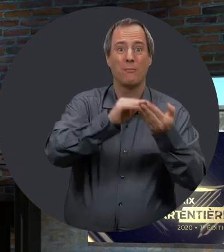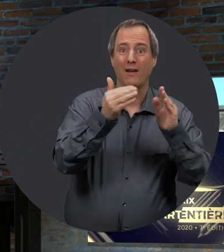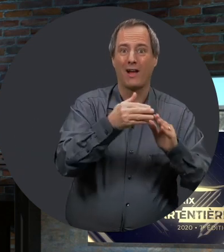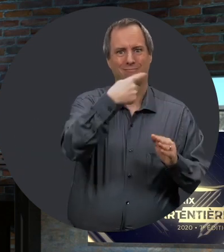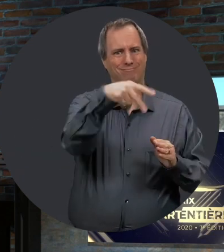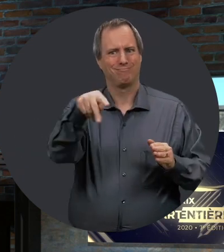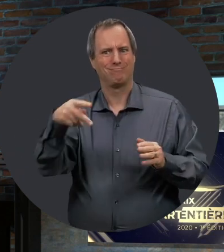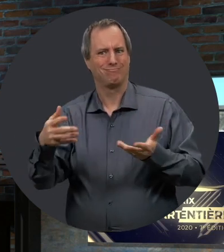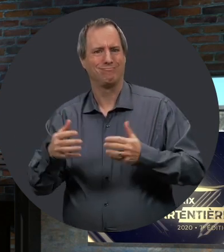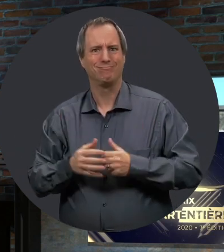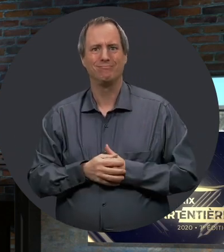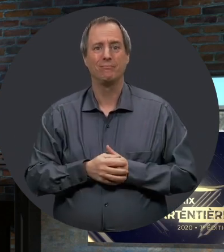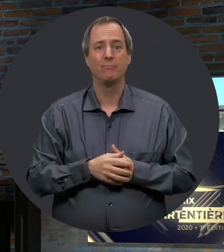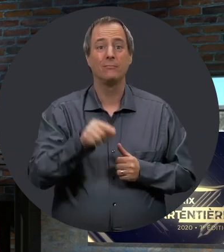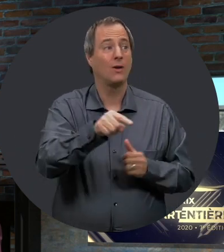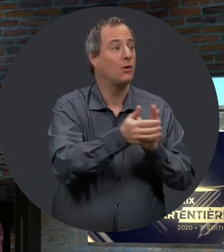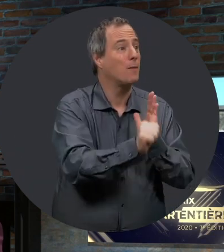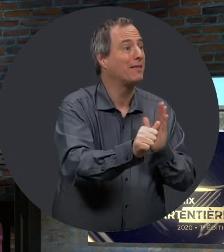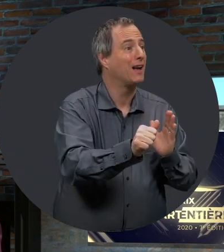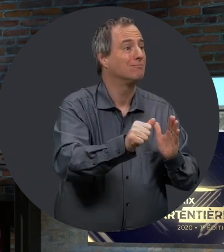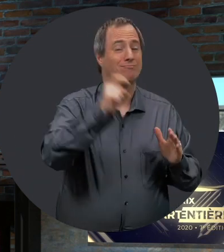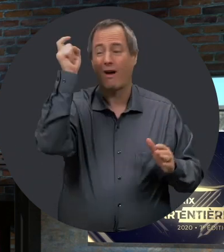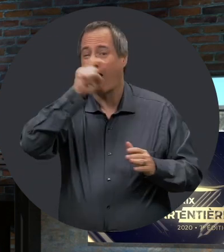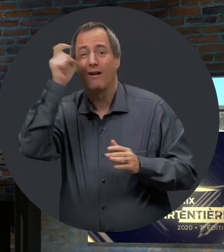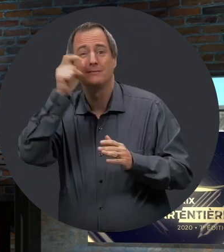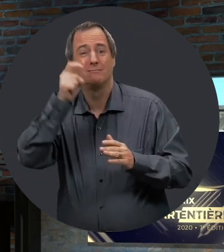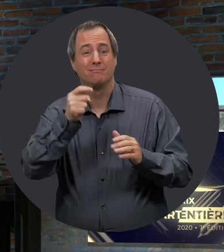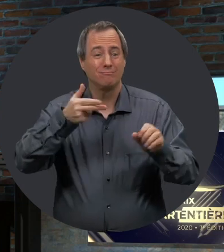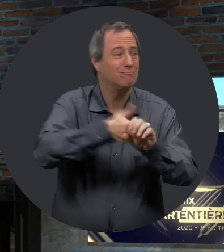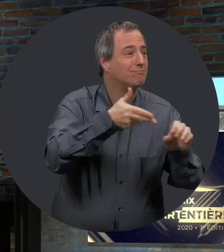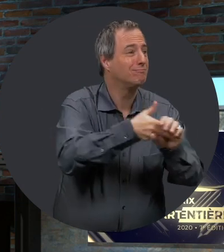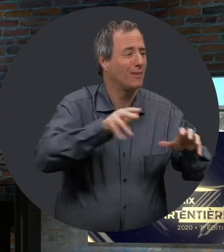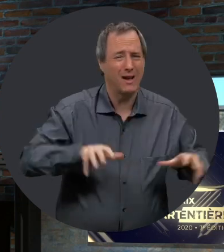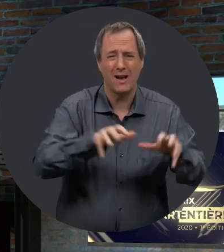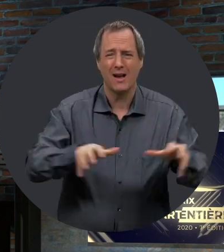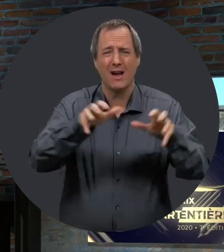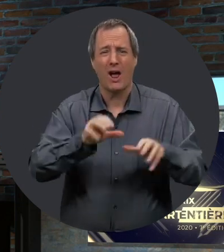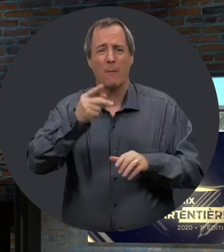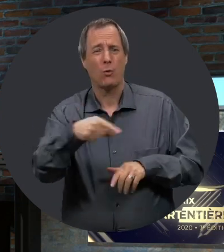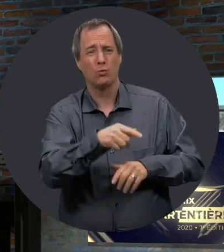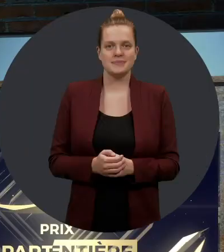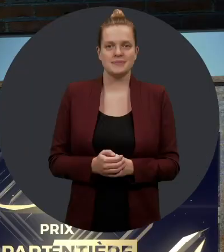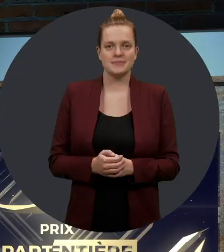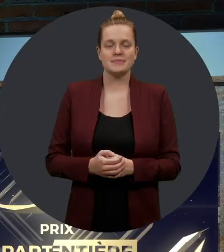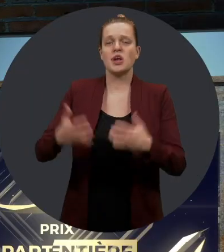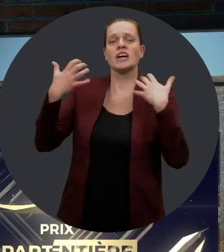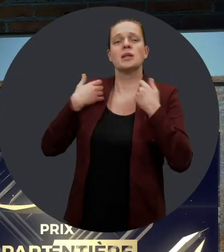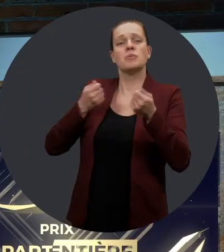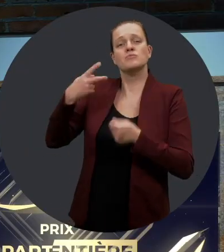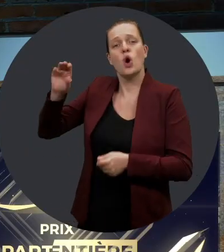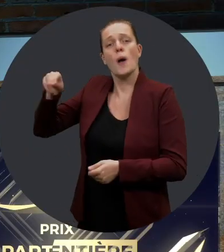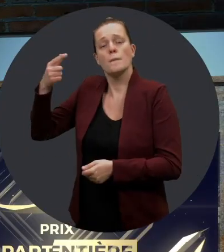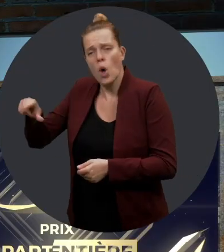'organismes communautaires. Et dans le fond, cette expertise-là, cette expérience-là, est mise en contribution au cœur des actions de l'Office. Alors, j